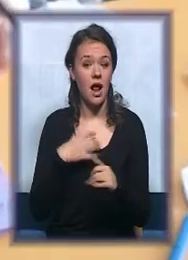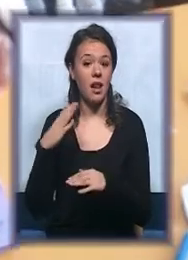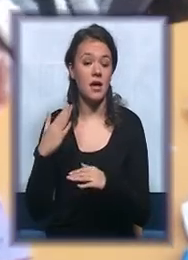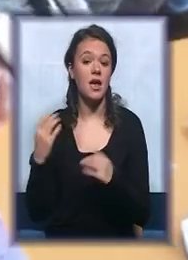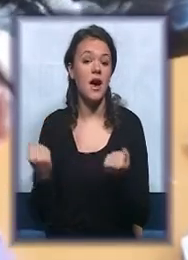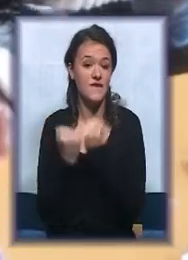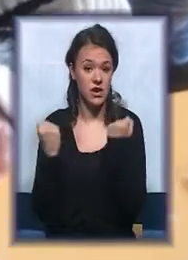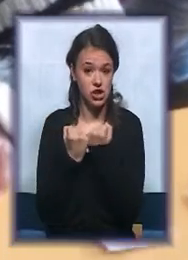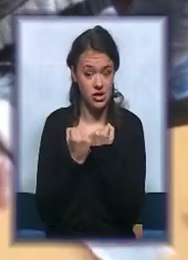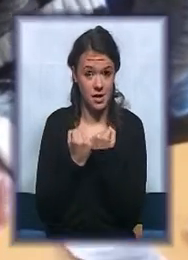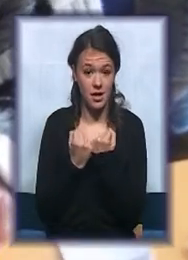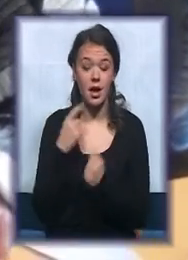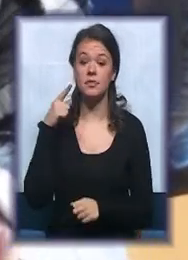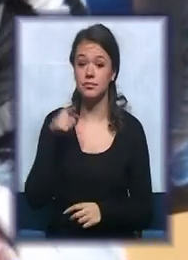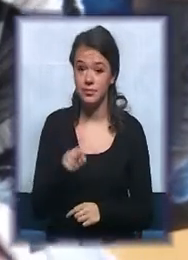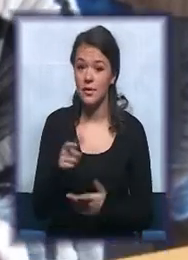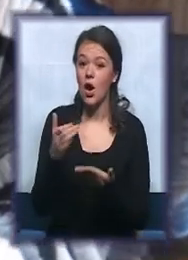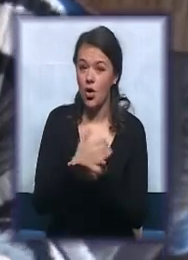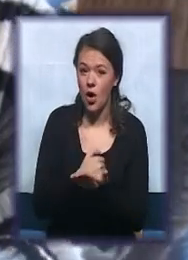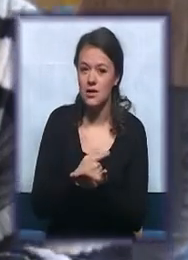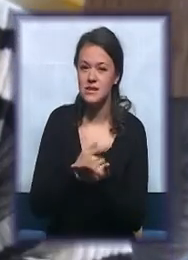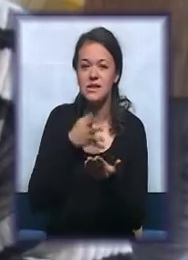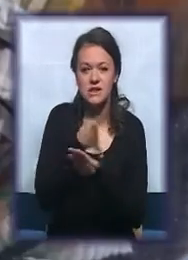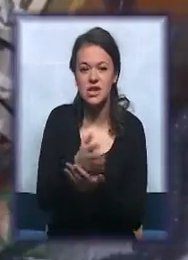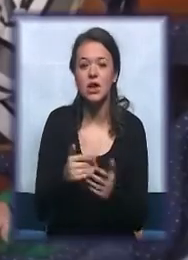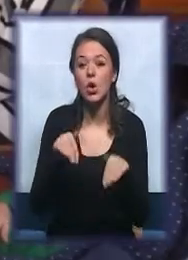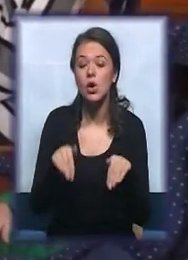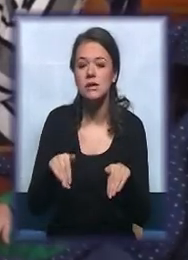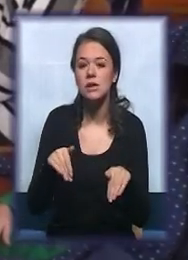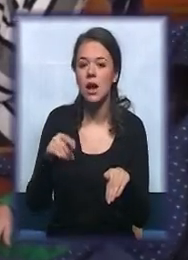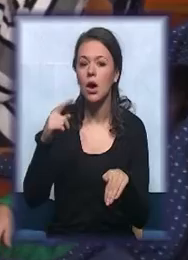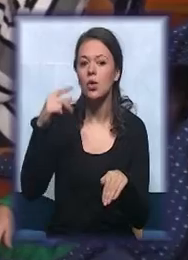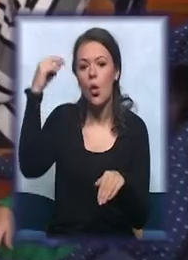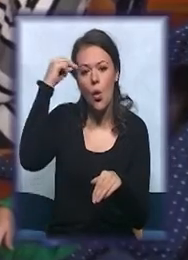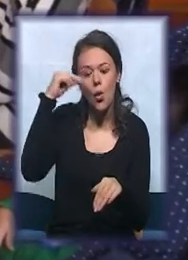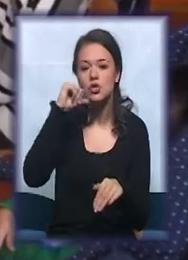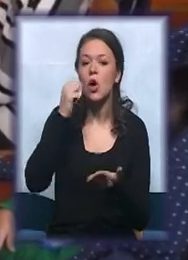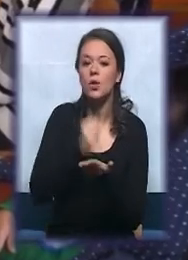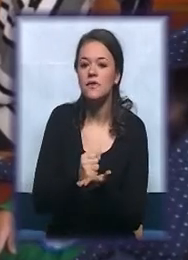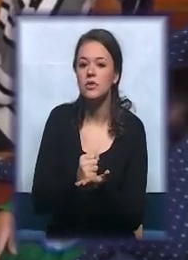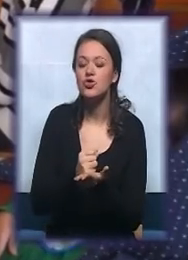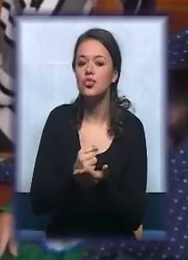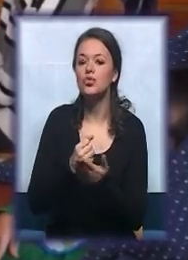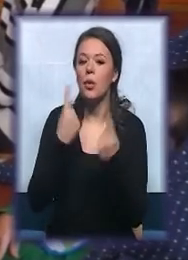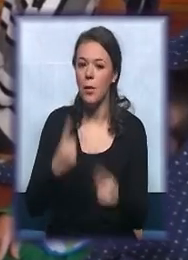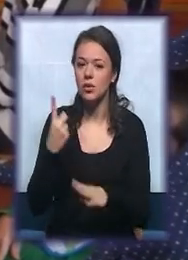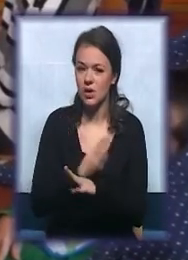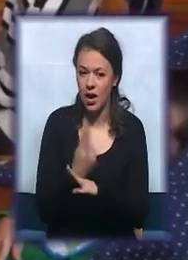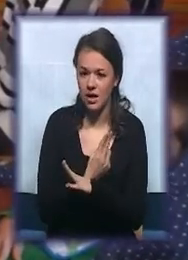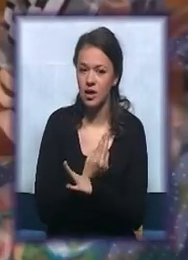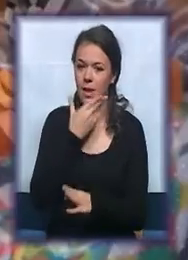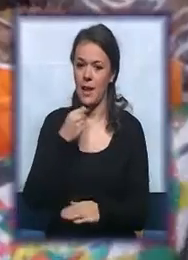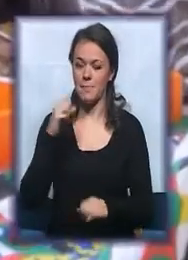Upravo to su, na taj način korisnici kroz igru uče, odnosno utvrđuju već postojeće neke navike pravilnog ponašanja, lepog